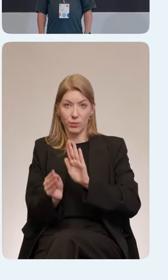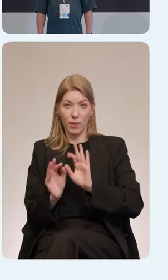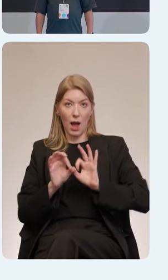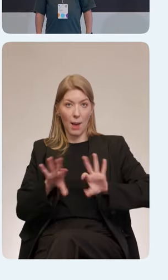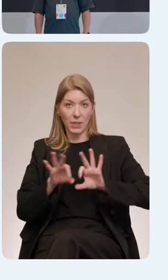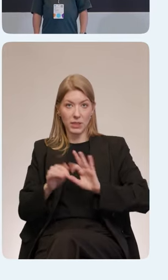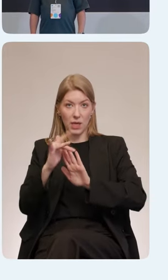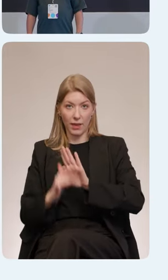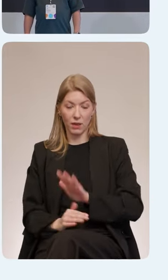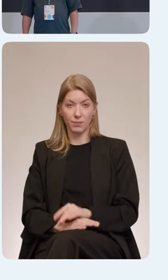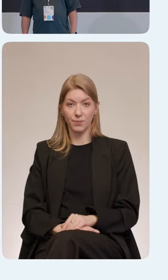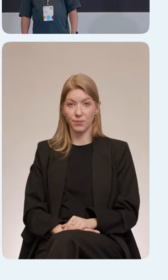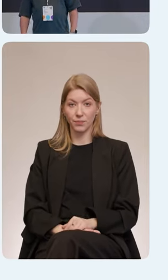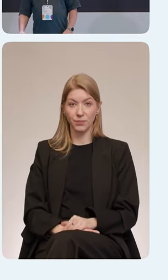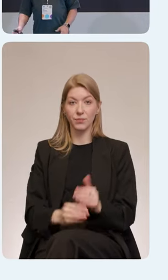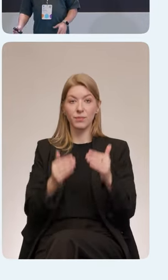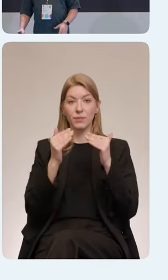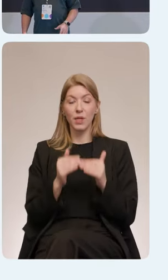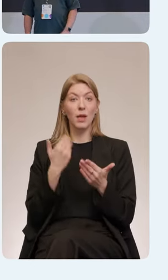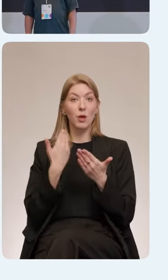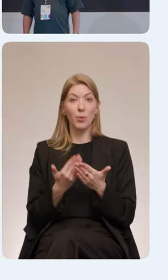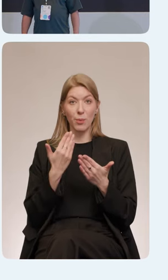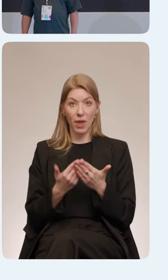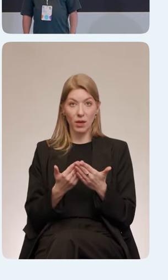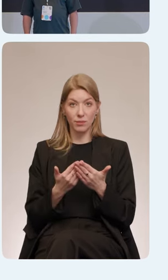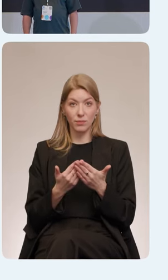Дальше. Дальше небольшой пример ретроспектива.